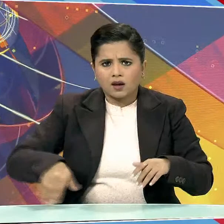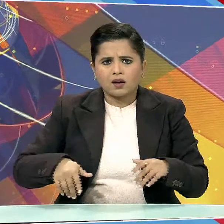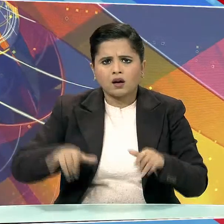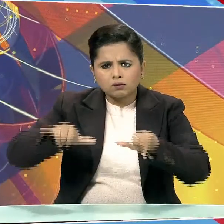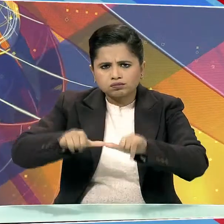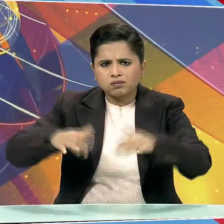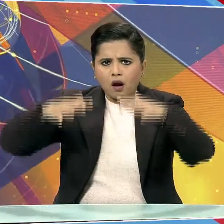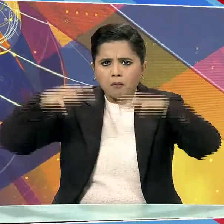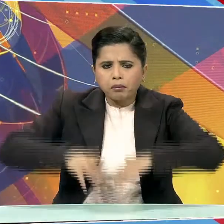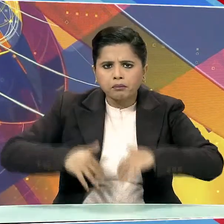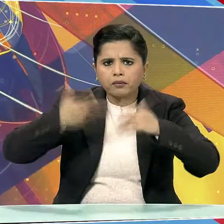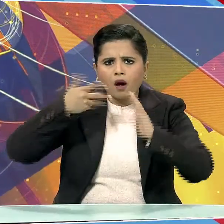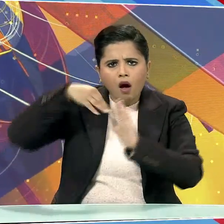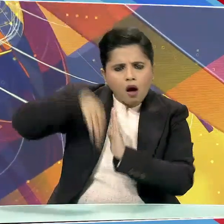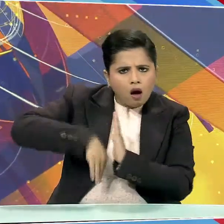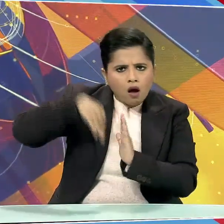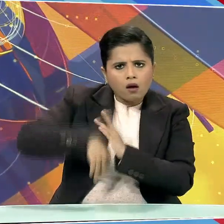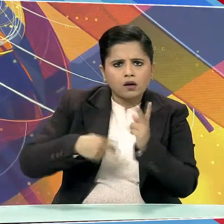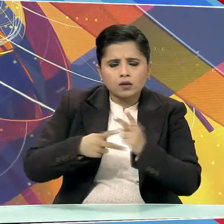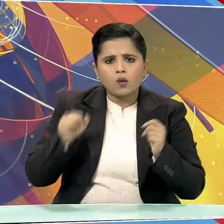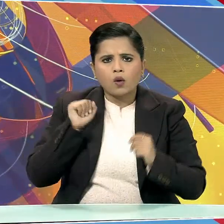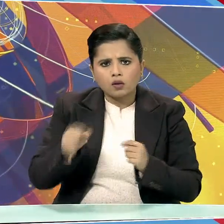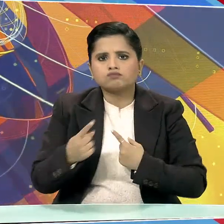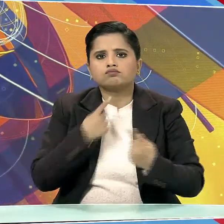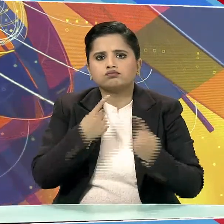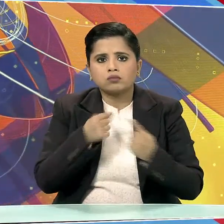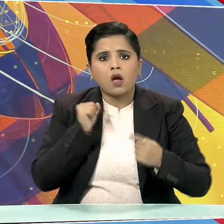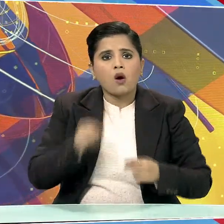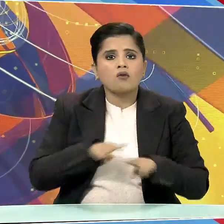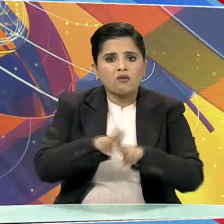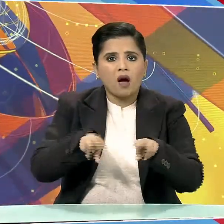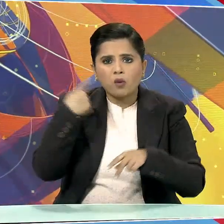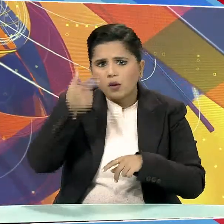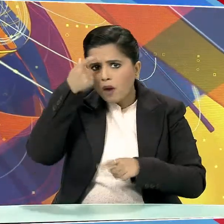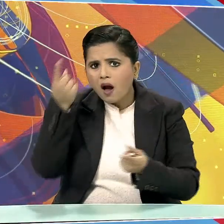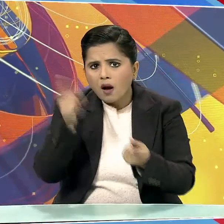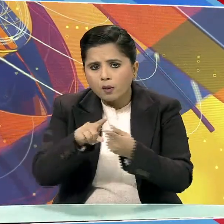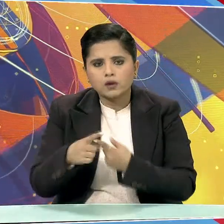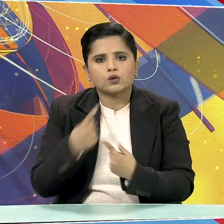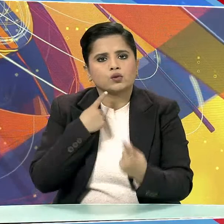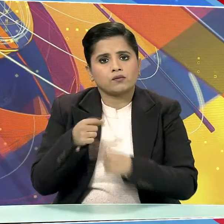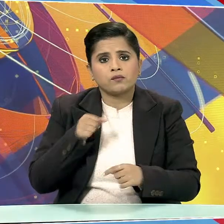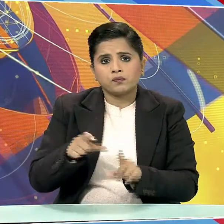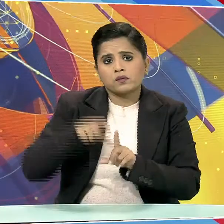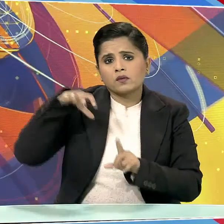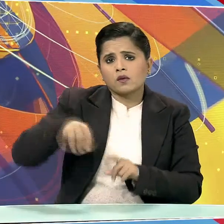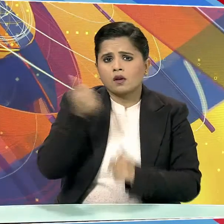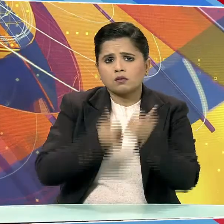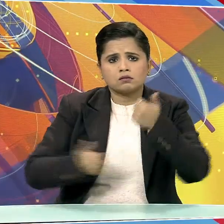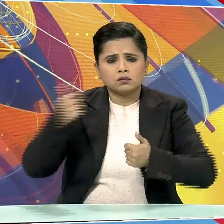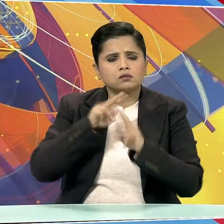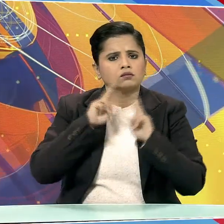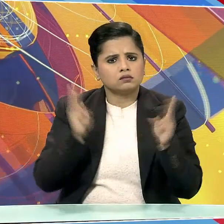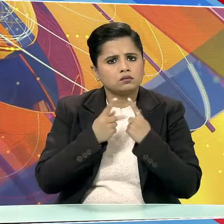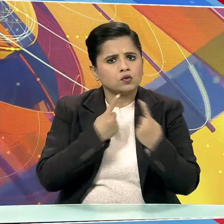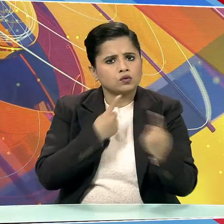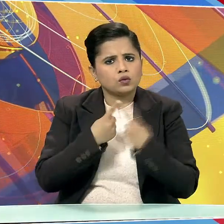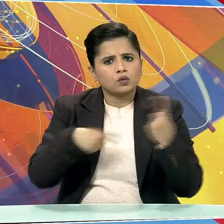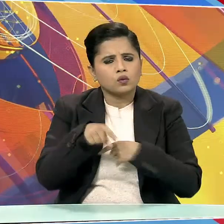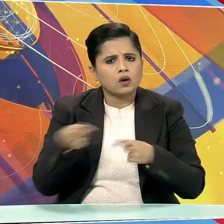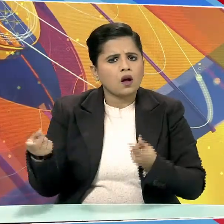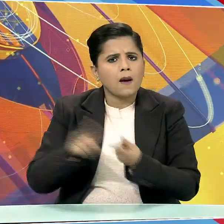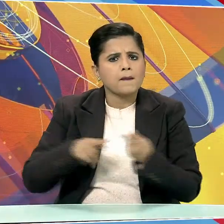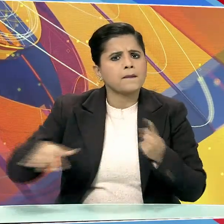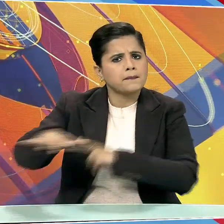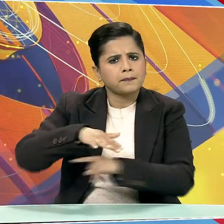शेत्रों का दौरा किया और पीडित परिवारों से बलाकात किये। उन्होंने जिला प्रशाशन के अधिकारियों के साथ बैठक कर इस्तिदी